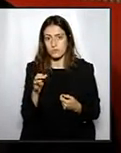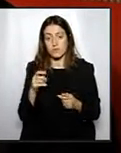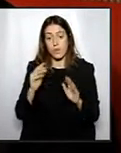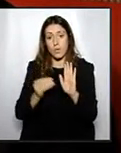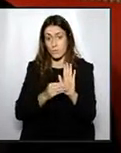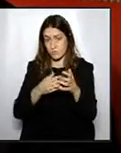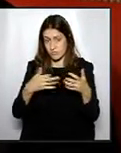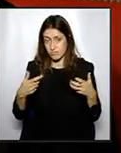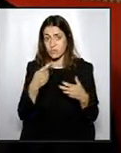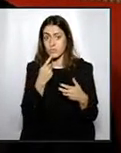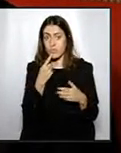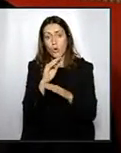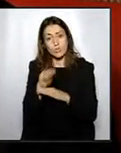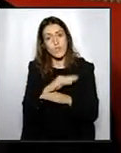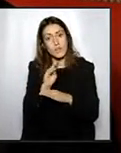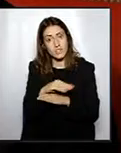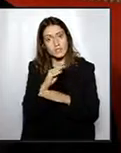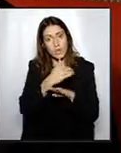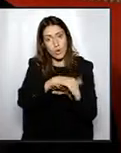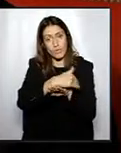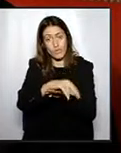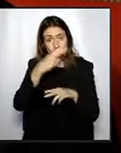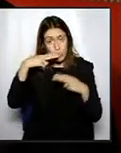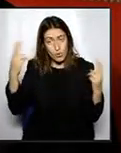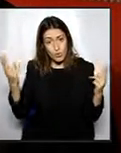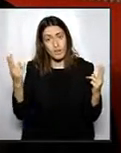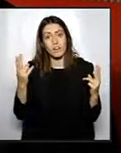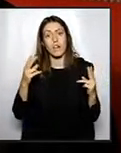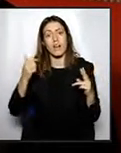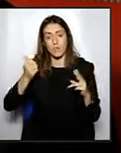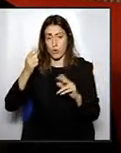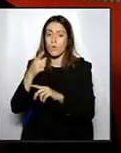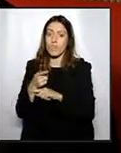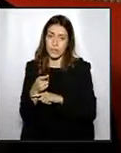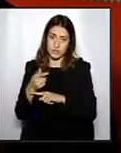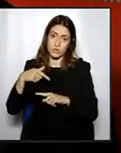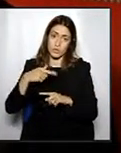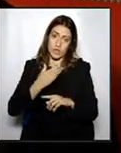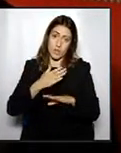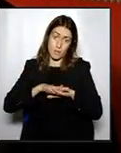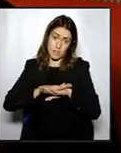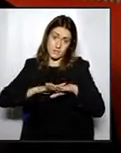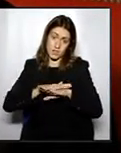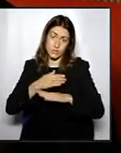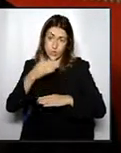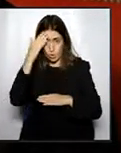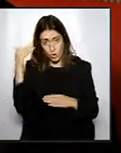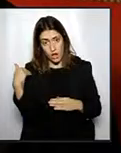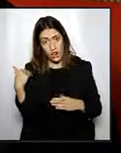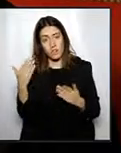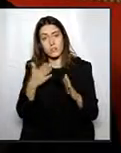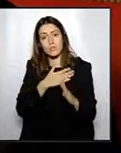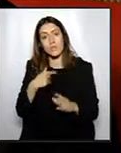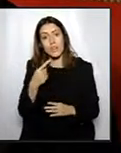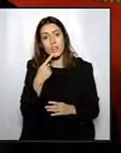conservació de la via pública i dels seus elements és una obligació de l'administració local. Entenem, doncs, que els ciutadans que